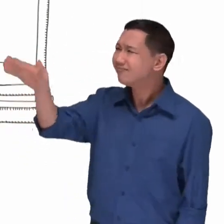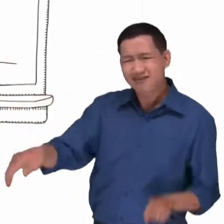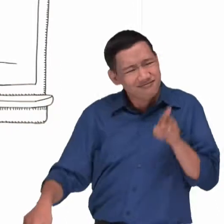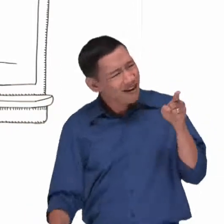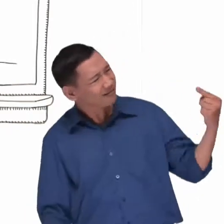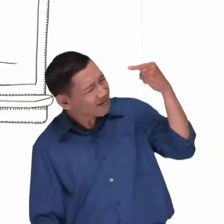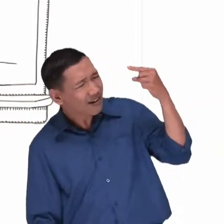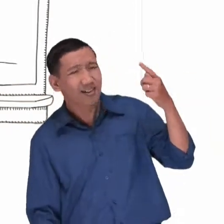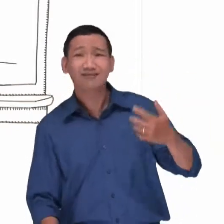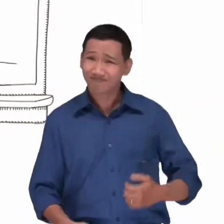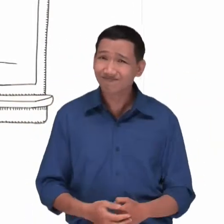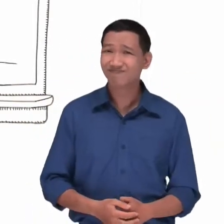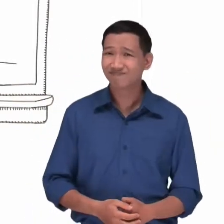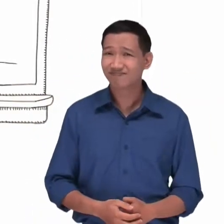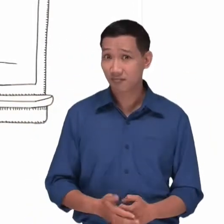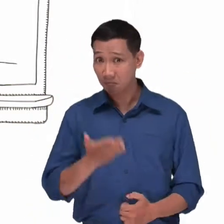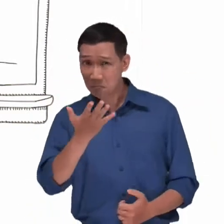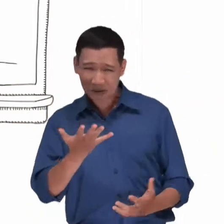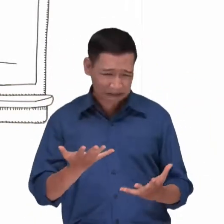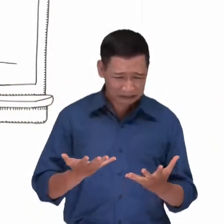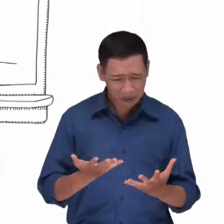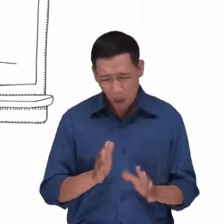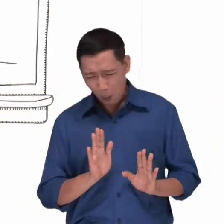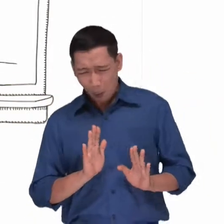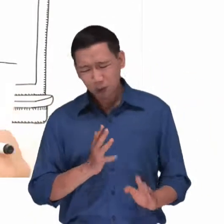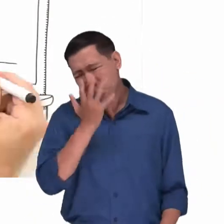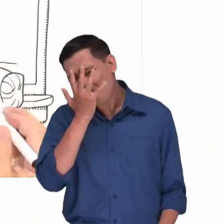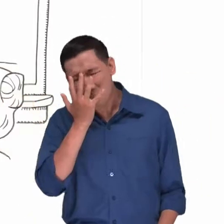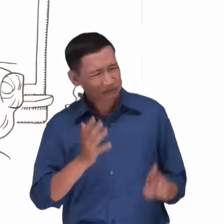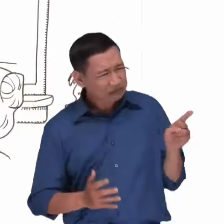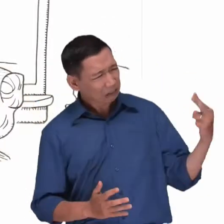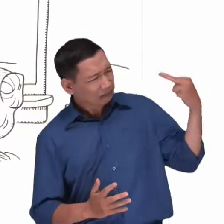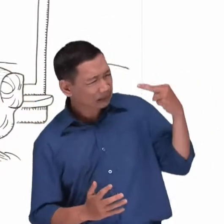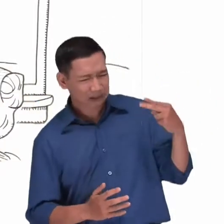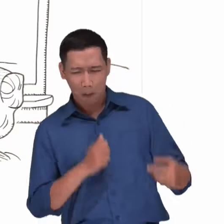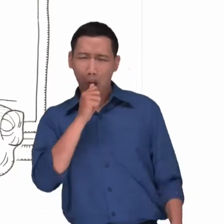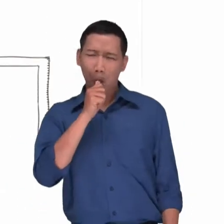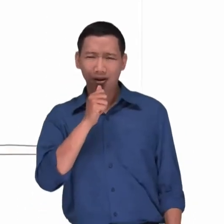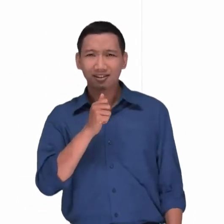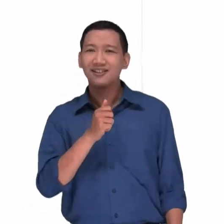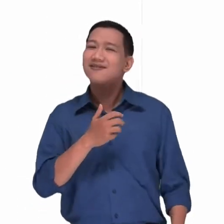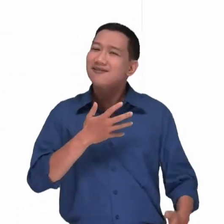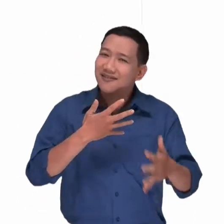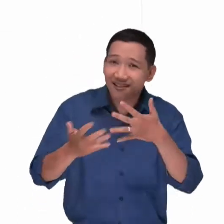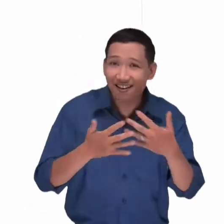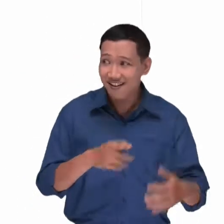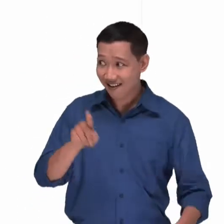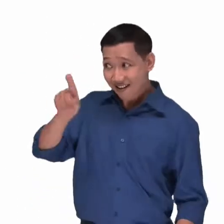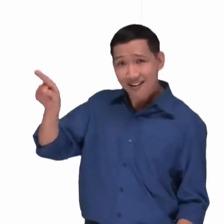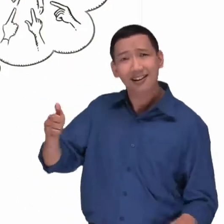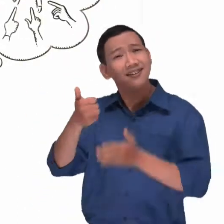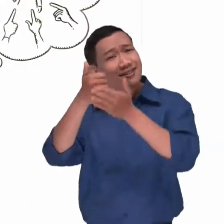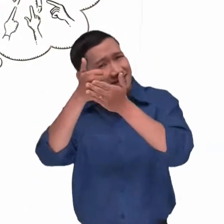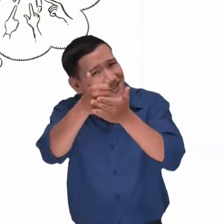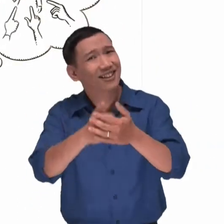Bạn có thể nói chuyện với ba mẹ Thầy cô Hoặc với một người lớn mà mình tin cạnh Ngay cả khi thấy mình như kẻ mắt lẹo